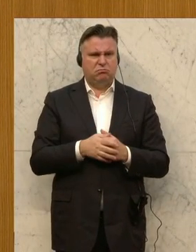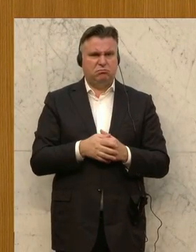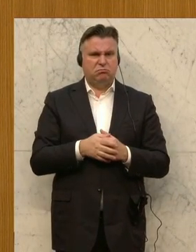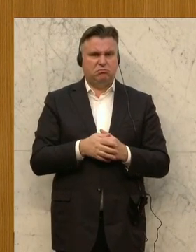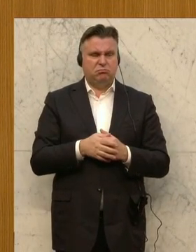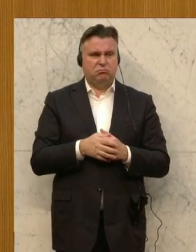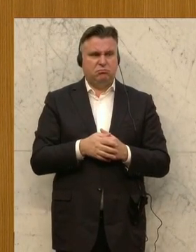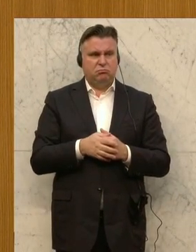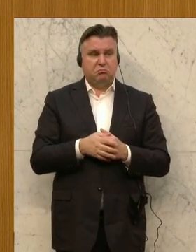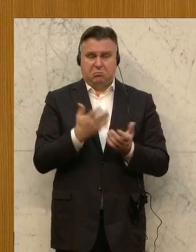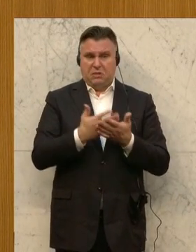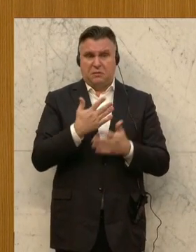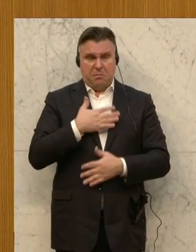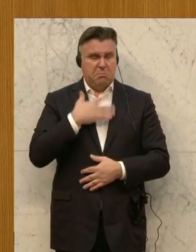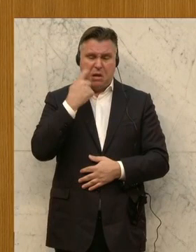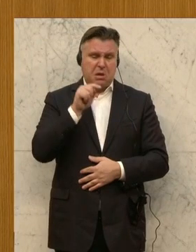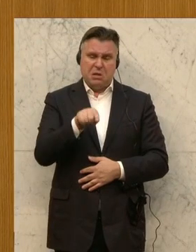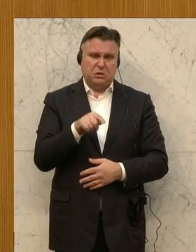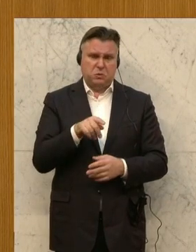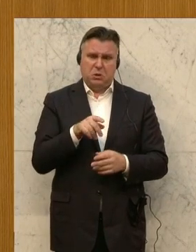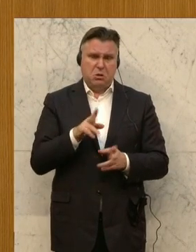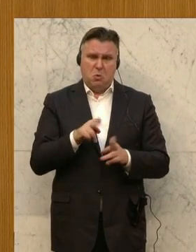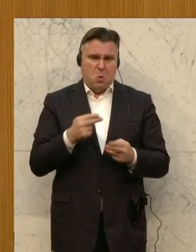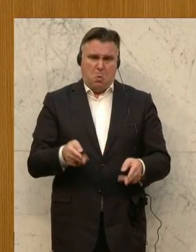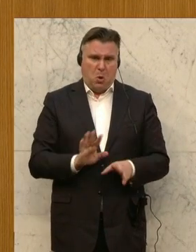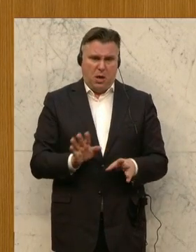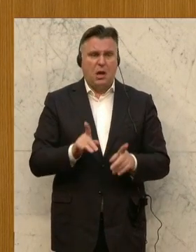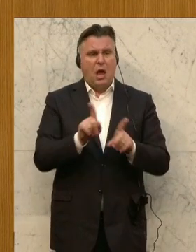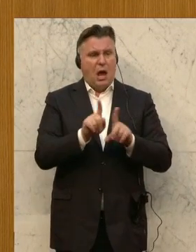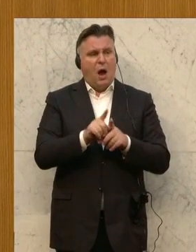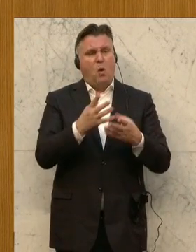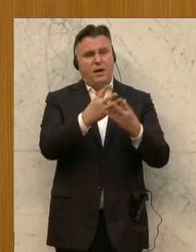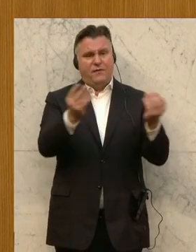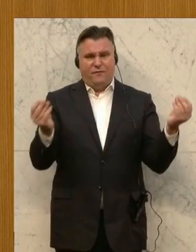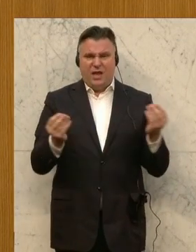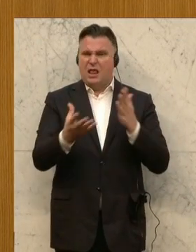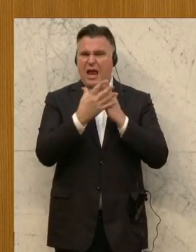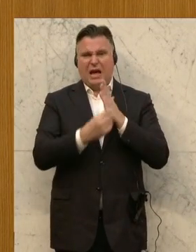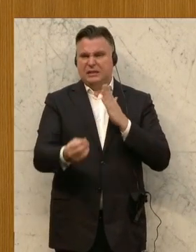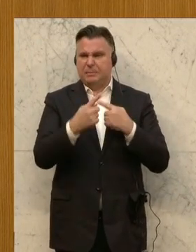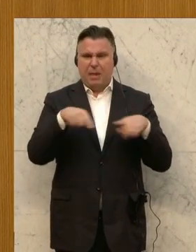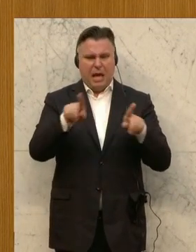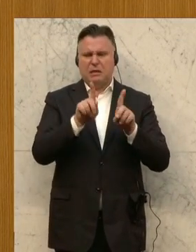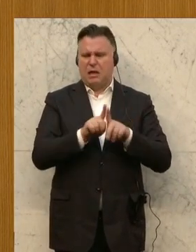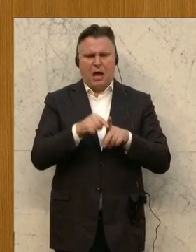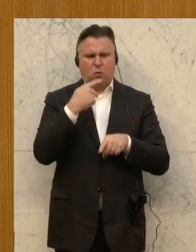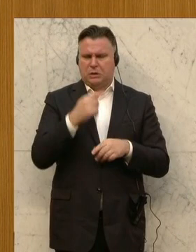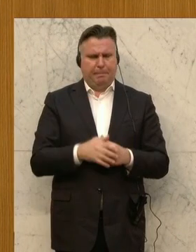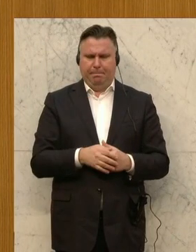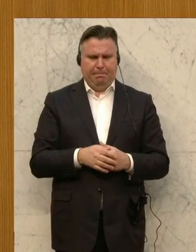man sagen, aus meiner Sicht unmöglich. Und das sehen Gott sei Dank auch sehr viele Expertinnen und Experten so.